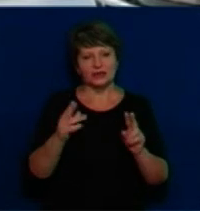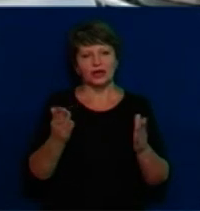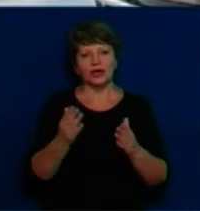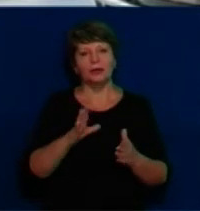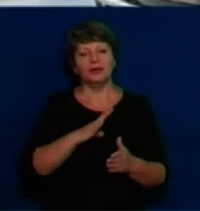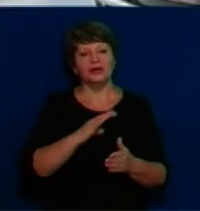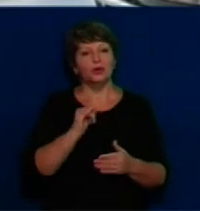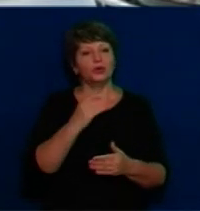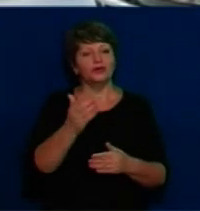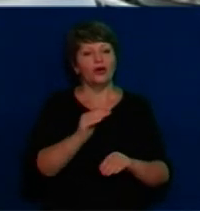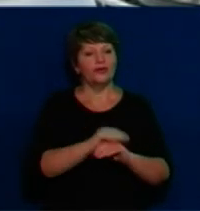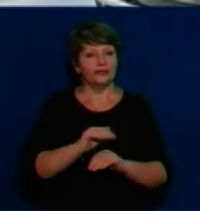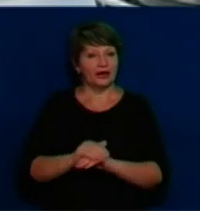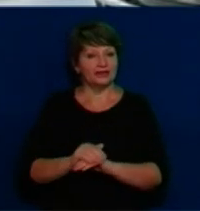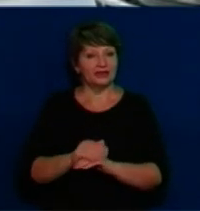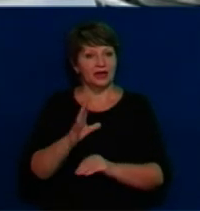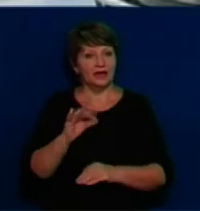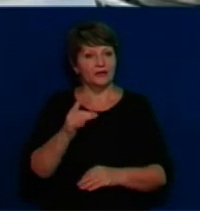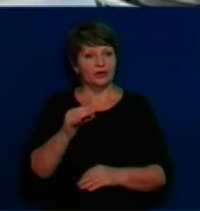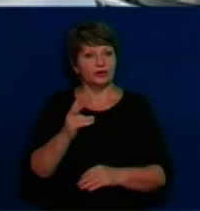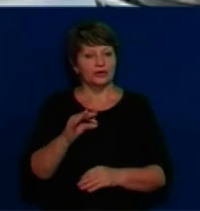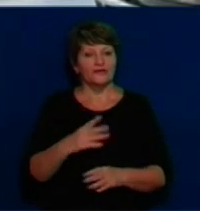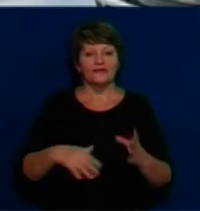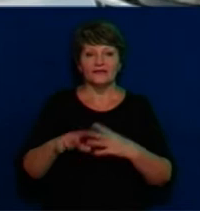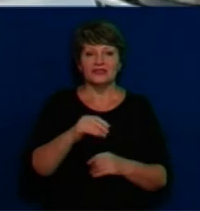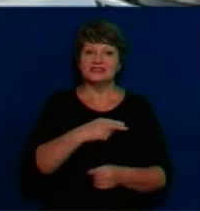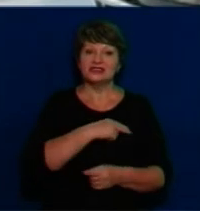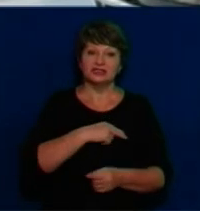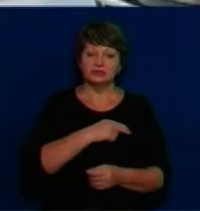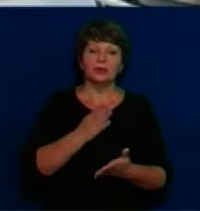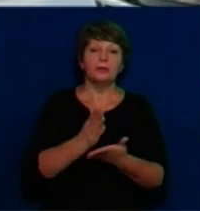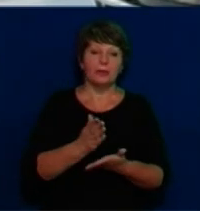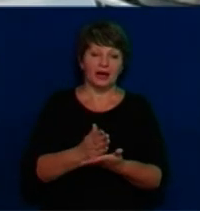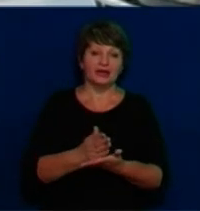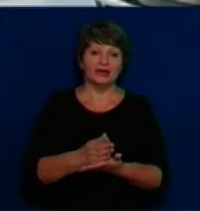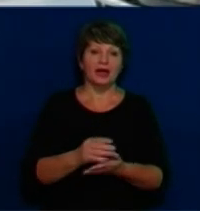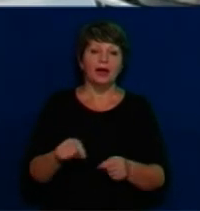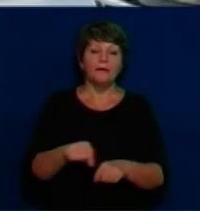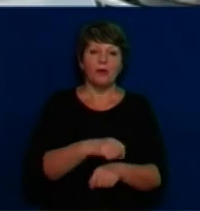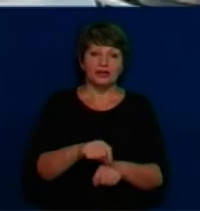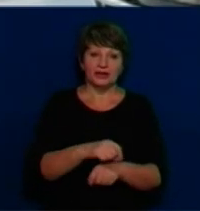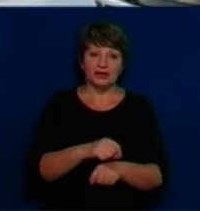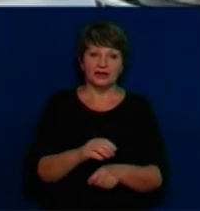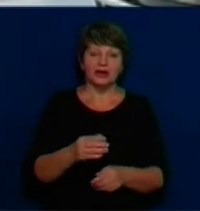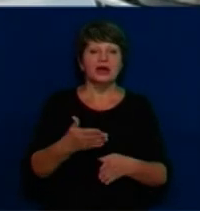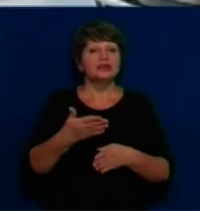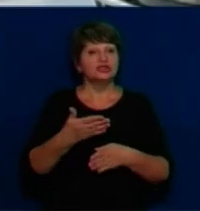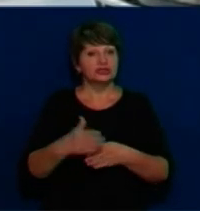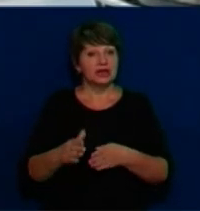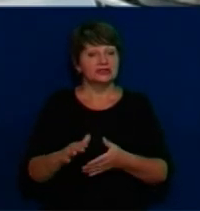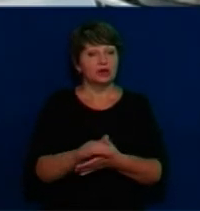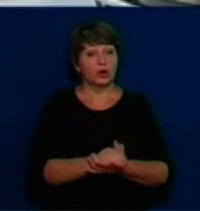Сергія Воронова, але усі депутати мали аналітичні матеріали. Безумовно, частина громад